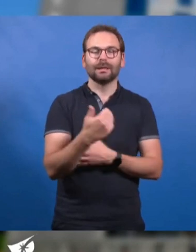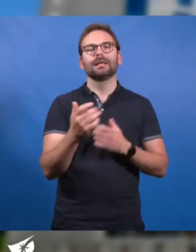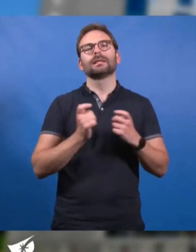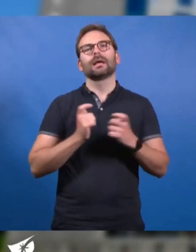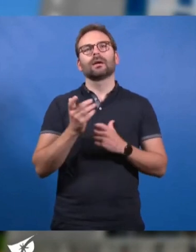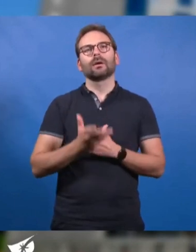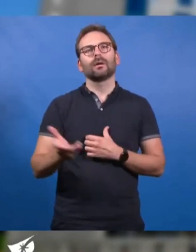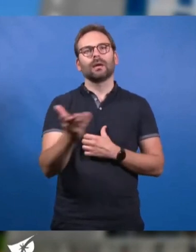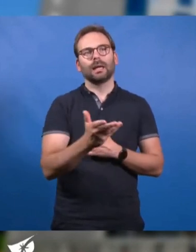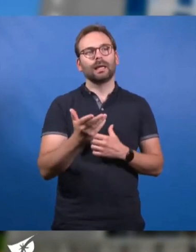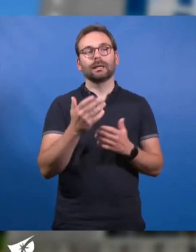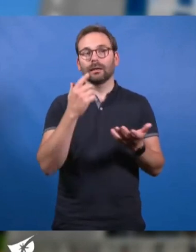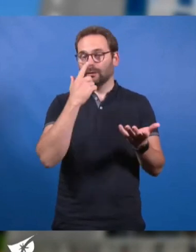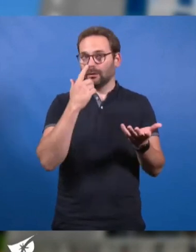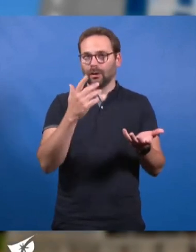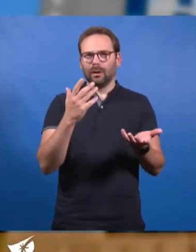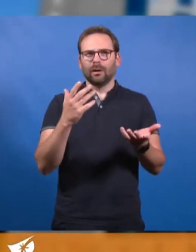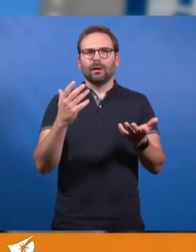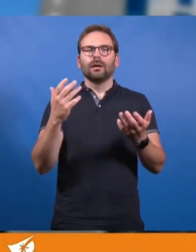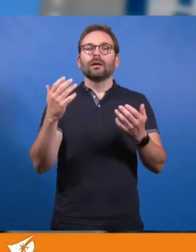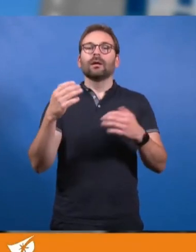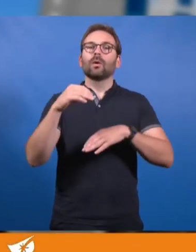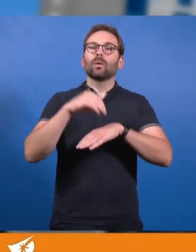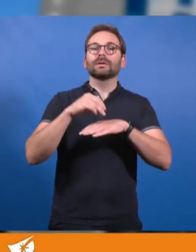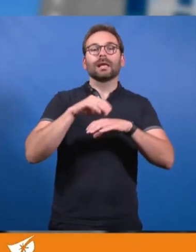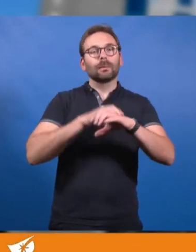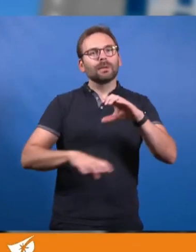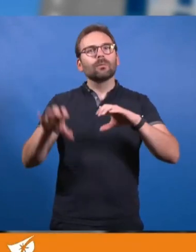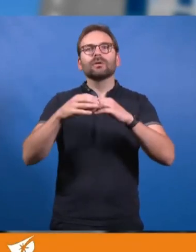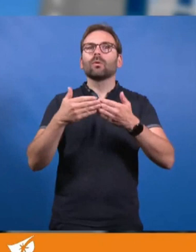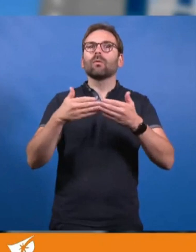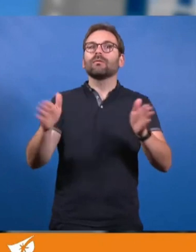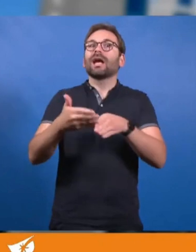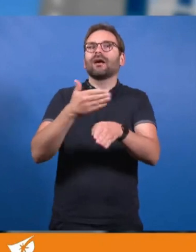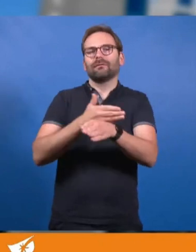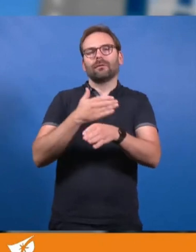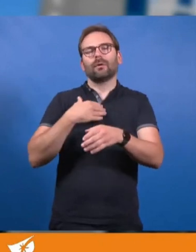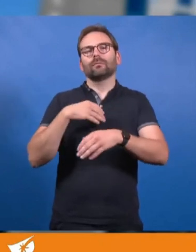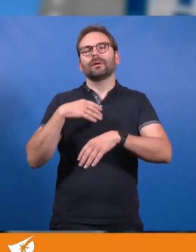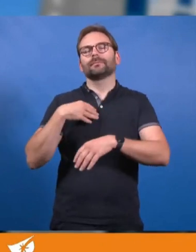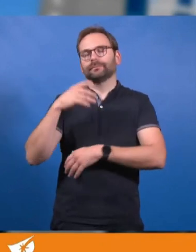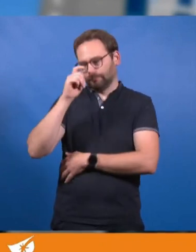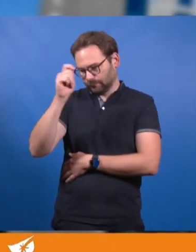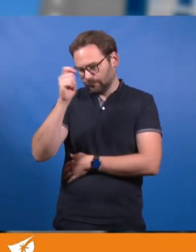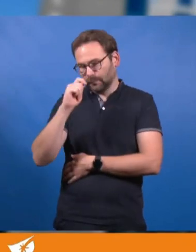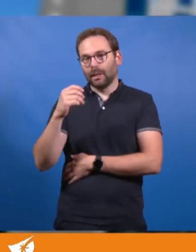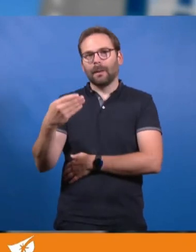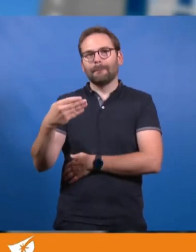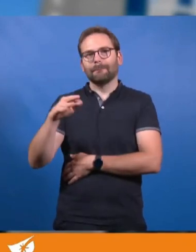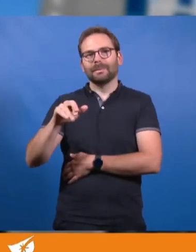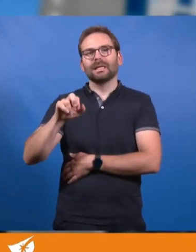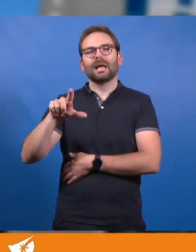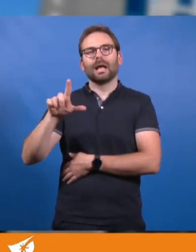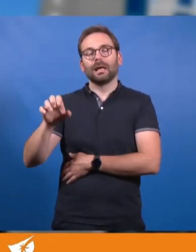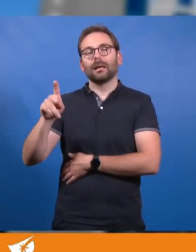Avant d'ouvrir notre séance de conseil métropolitain, je veux rendre hommage à Mireille Pernaut qui nous a quitté le 21